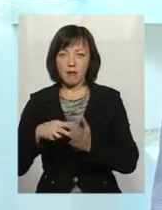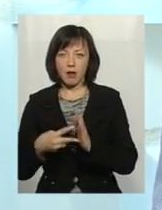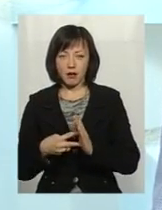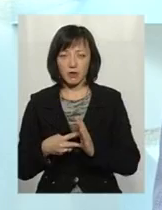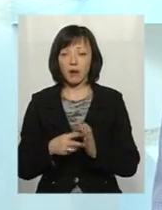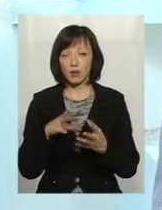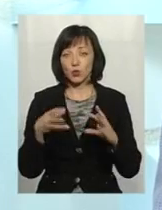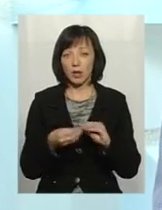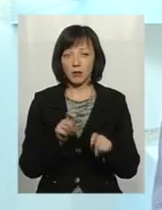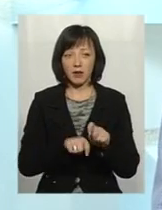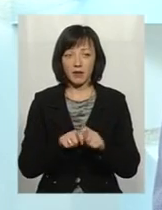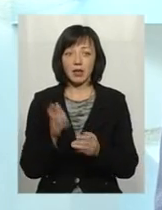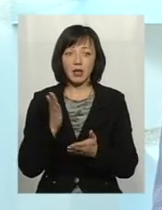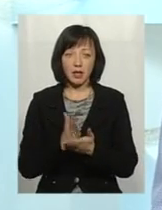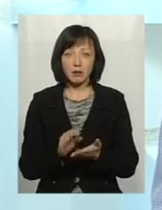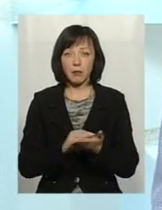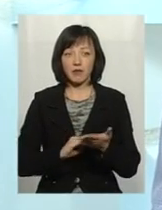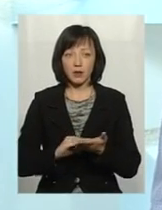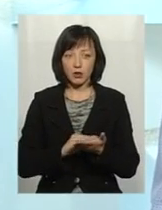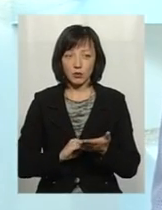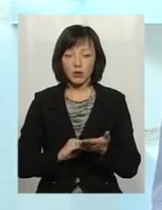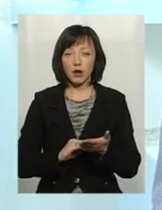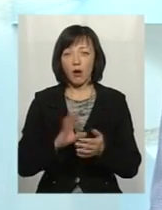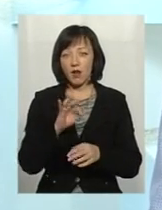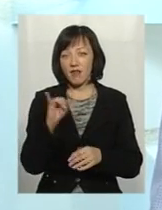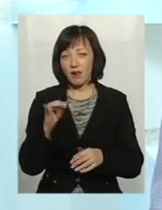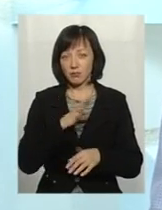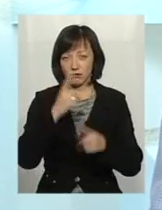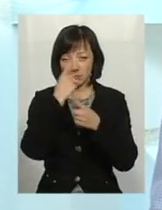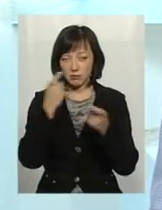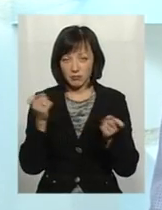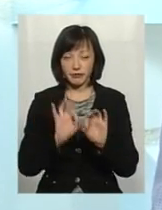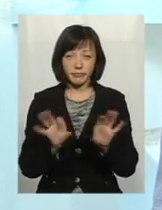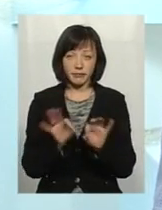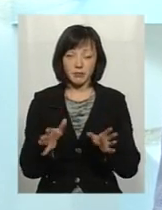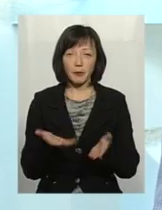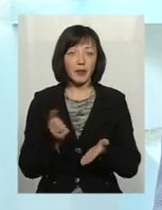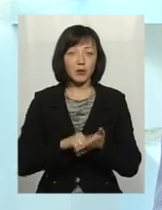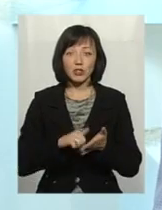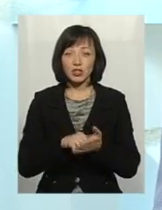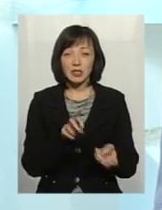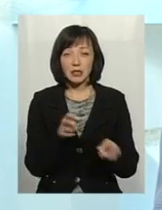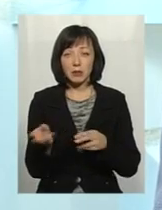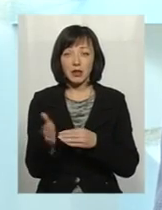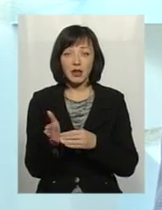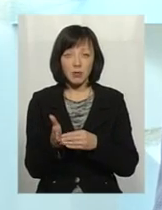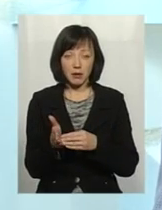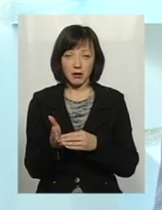Результаты провірки є. Олег Іванович озвучивав, причина гибели Рыби